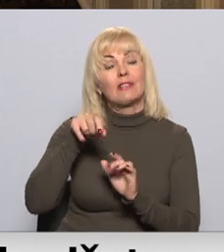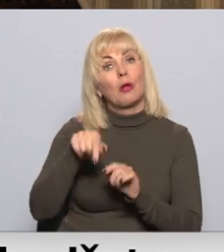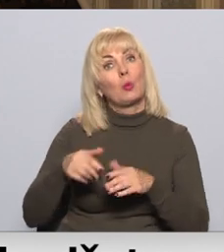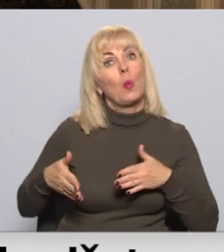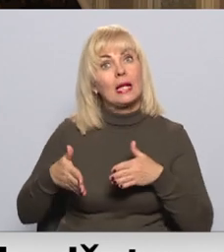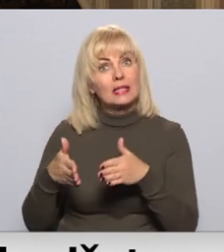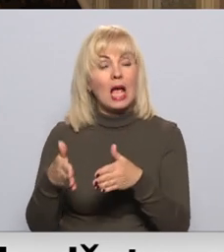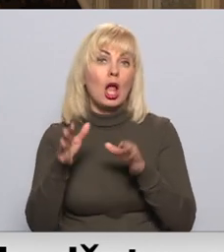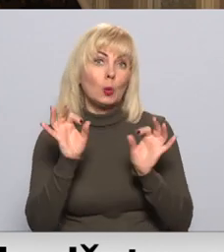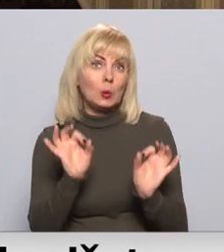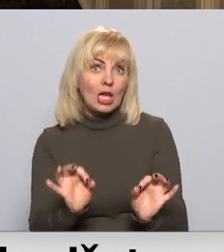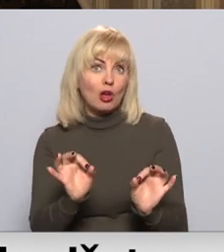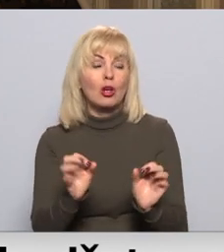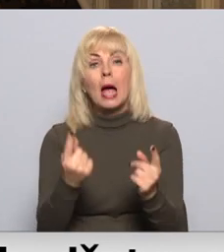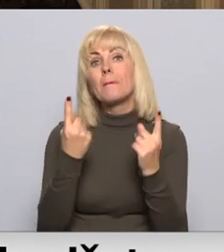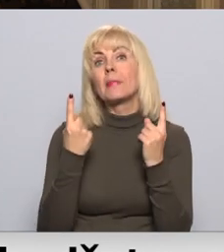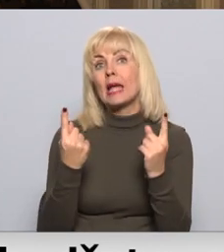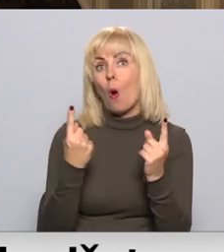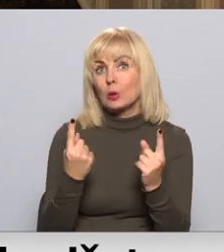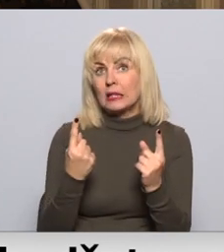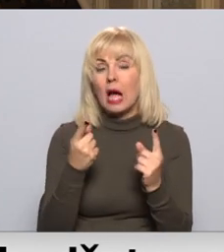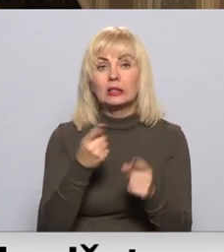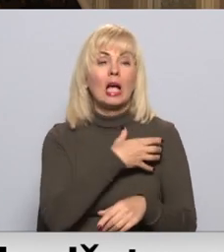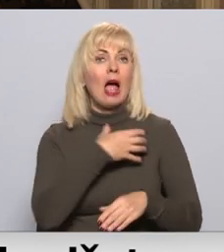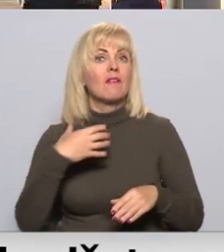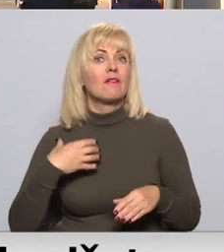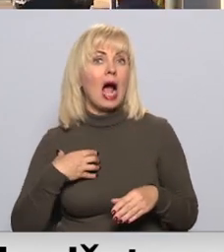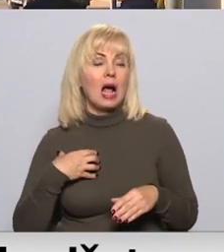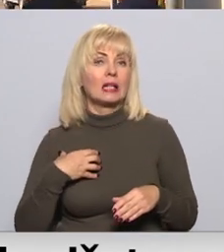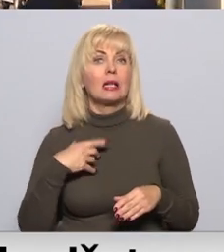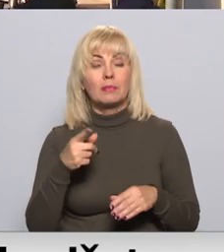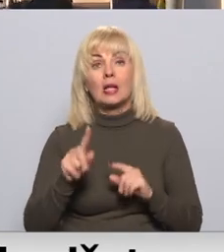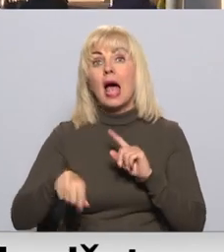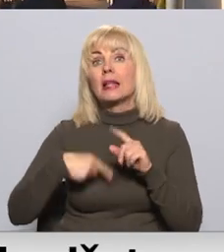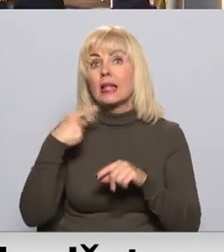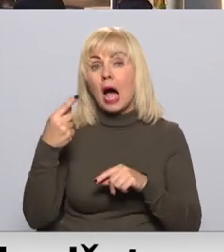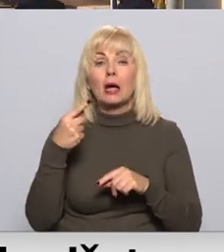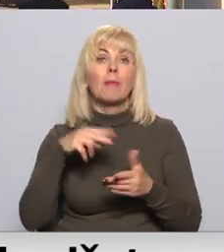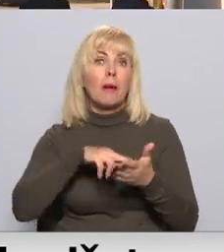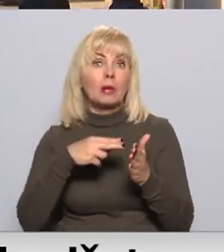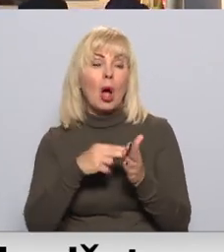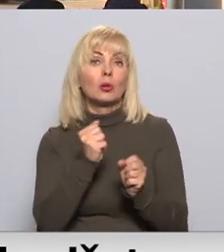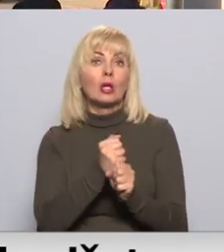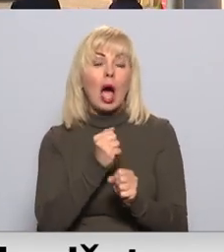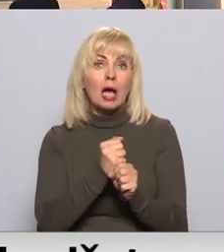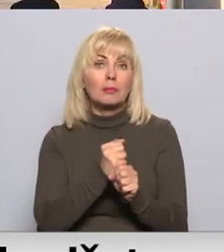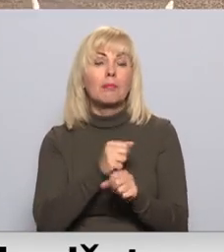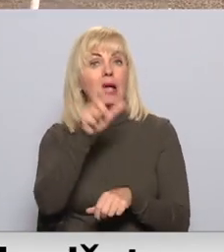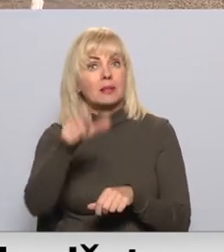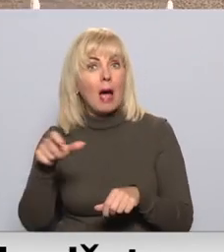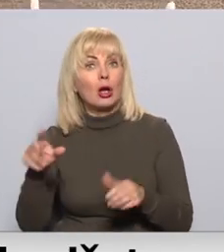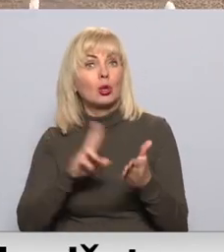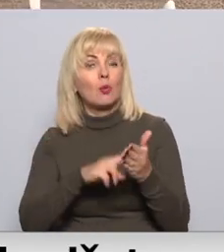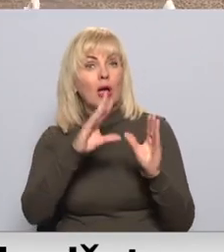tieši prioritātes, valdības prioritātes. Nākam, ka plānot stupināt darba spēka nodokļa samazināšanu,